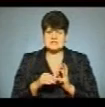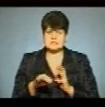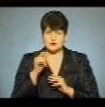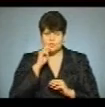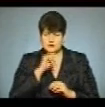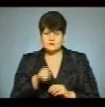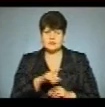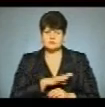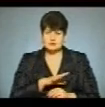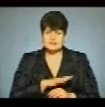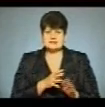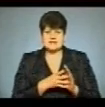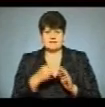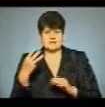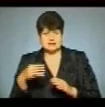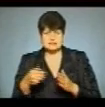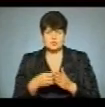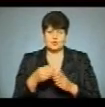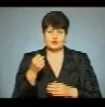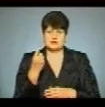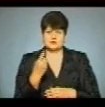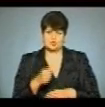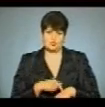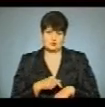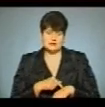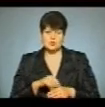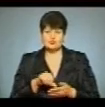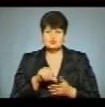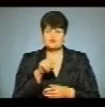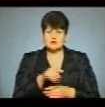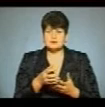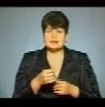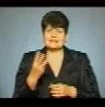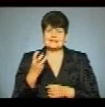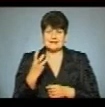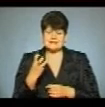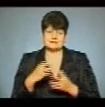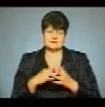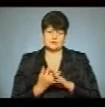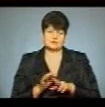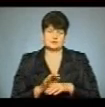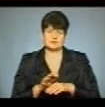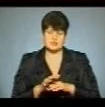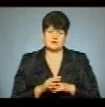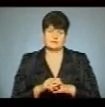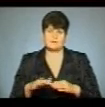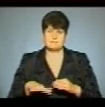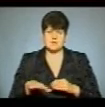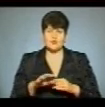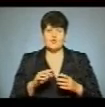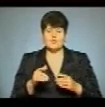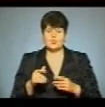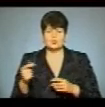Вона тривала з 9.30 до 11.00 години. Участь у ній взяли понад 300 аграріїв та пайовиків Гусятинського,